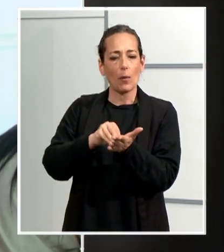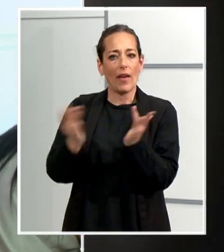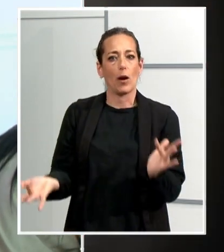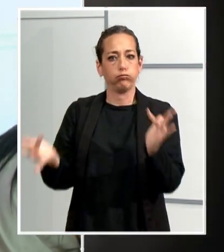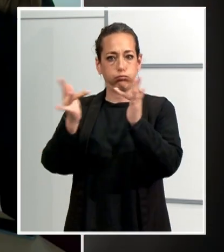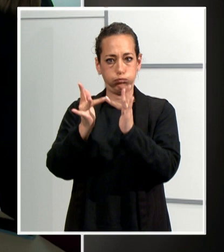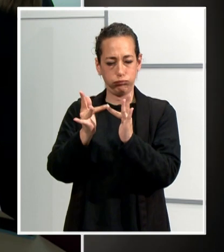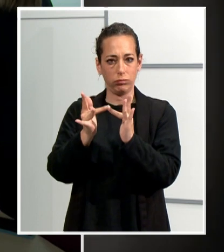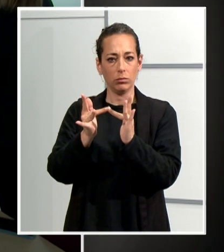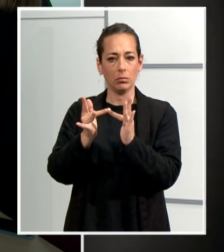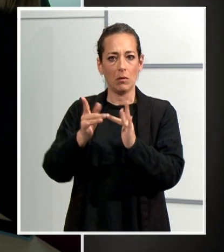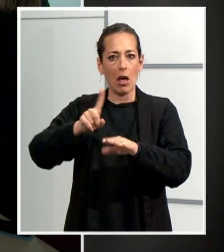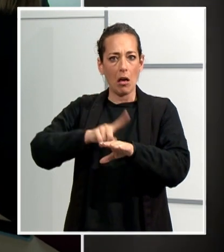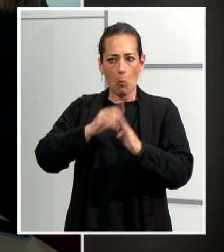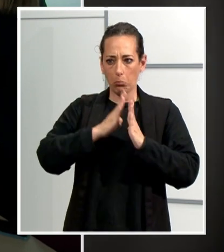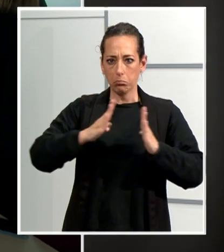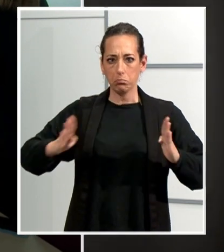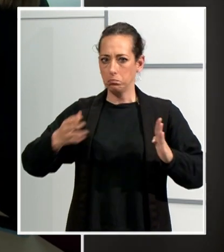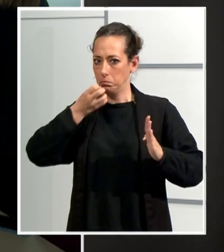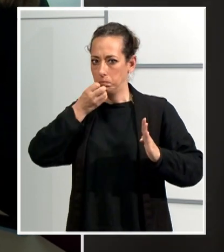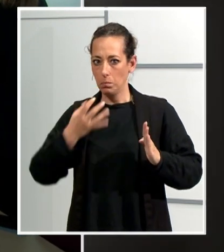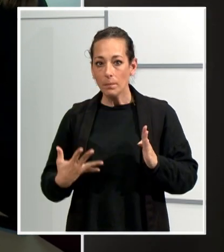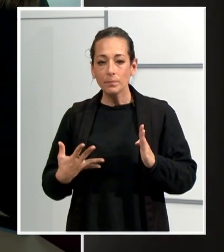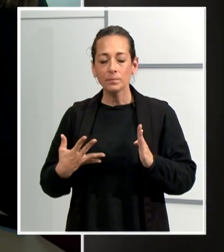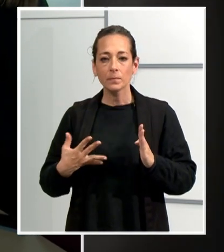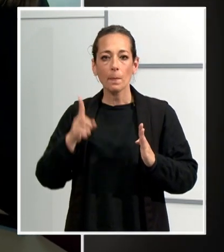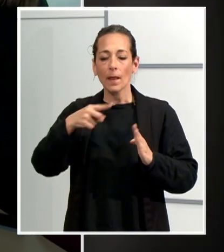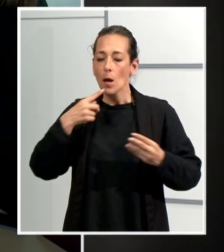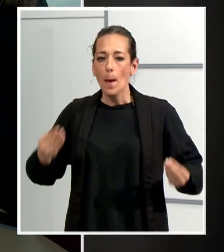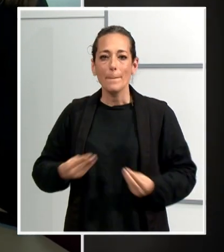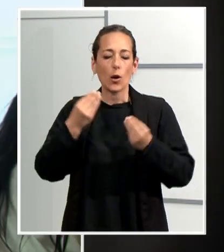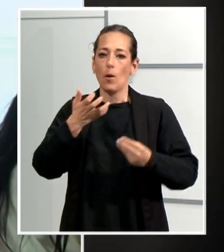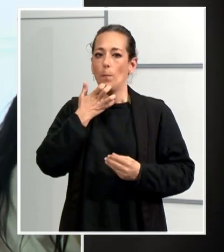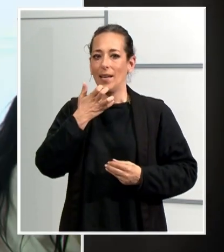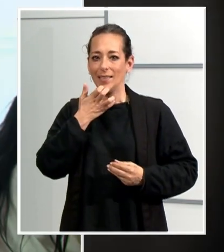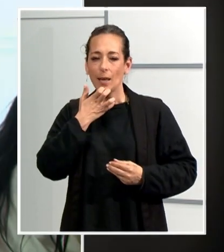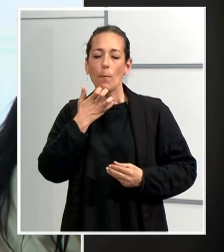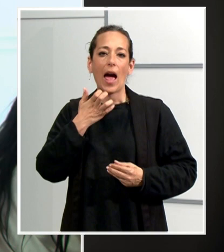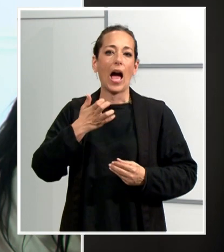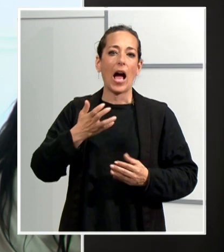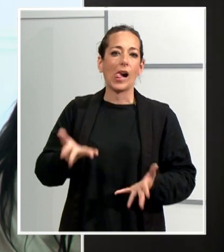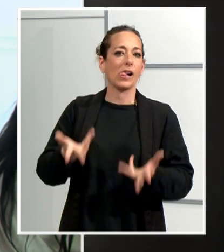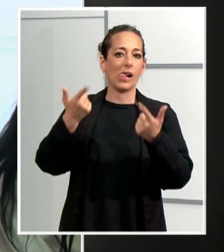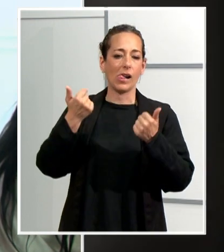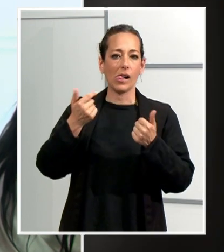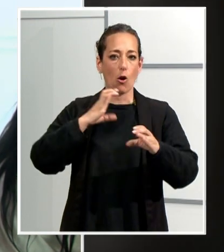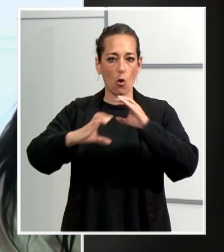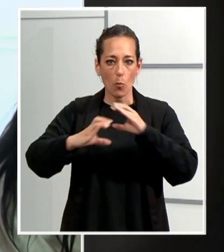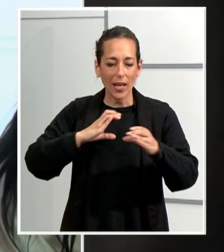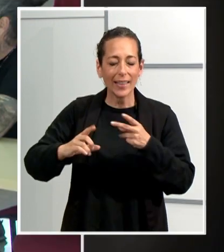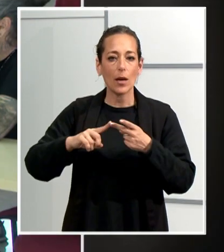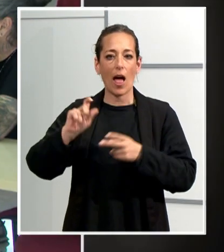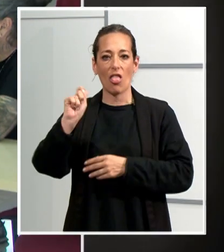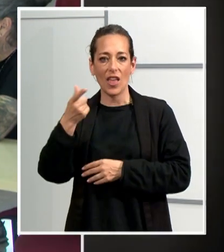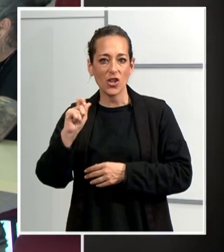assistència regular, i que puguin millorar competències digitals, competències comunicatives, inseguretats...